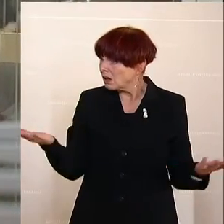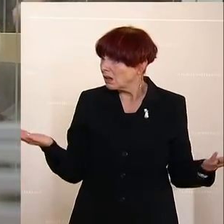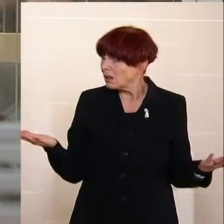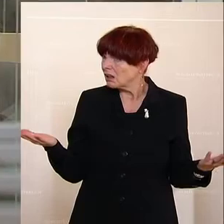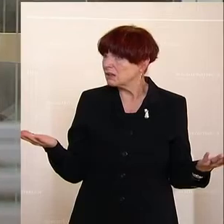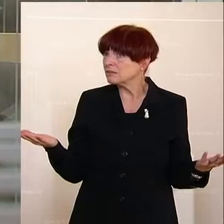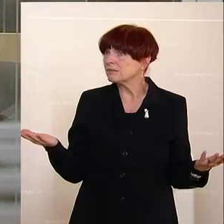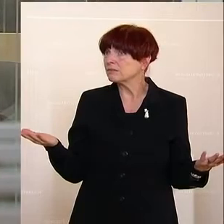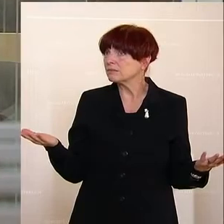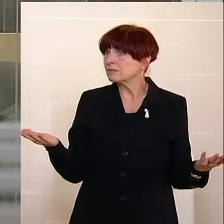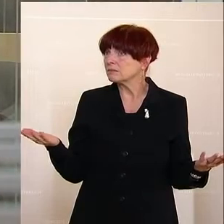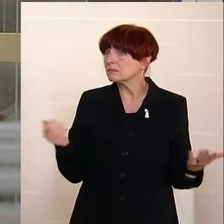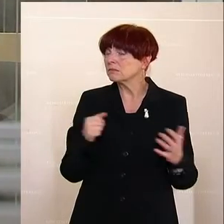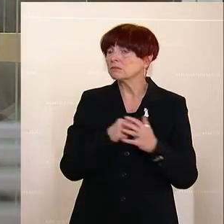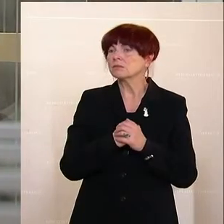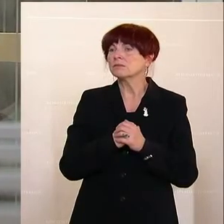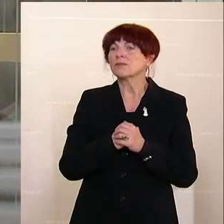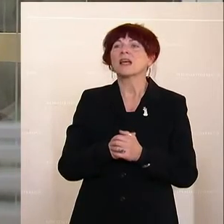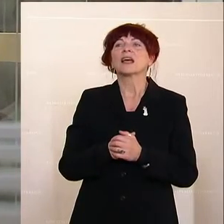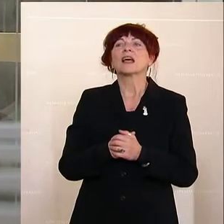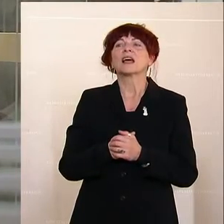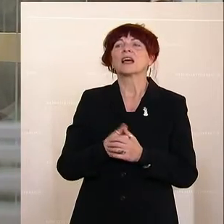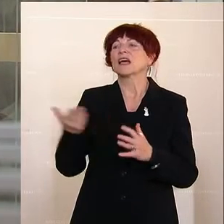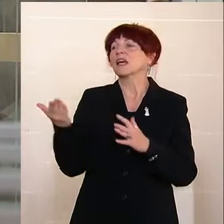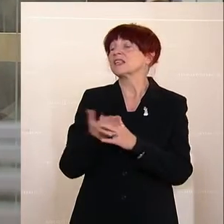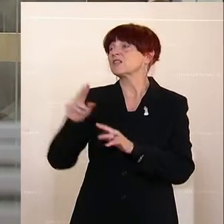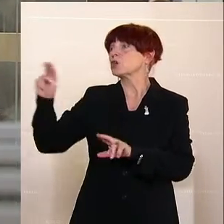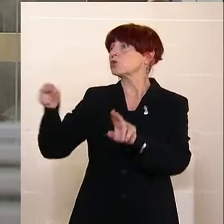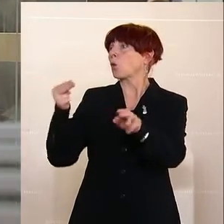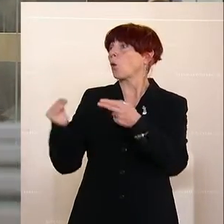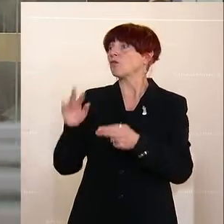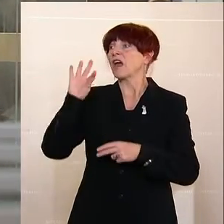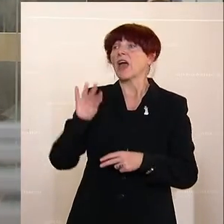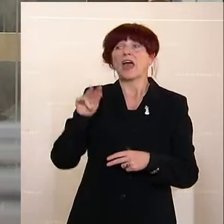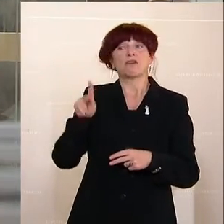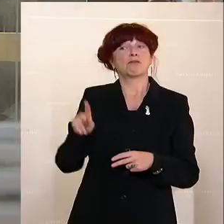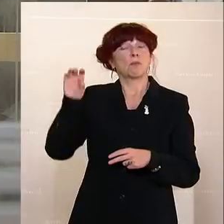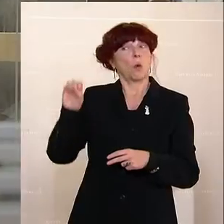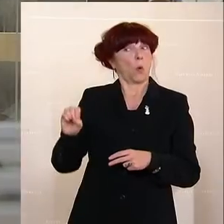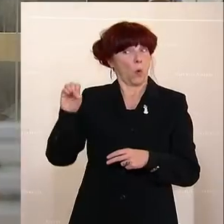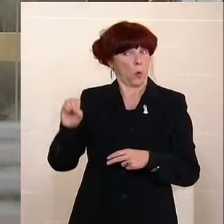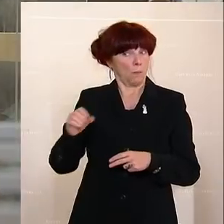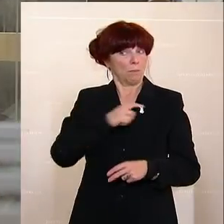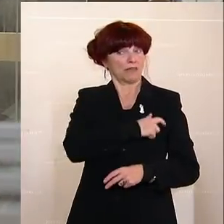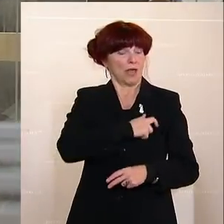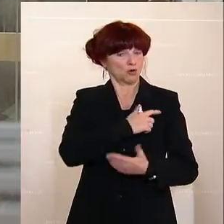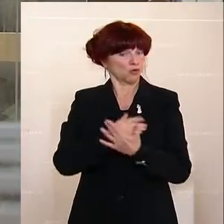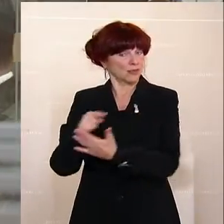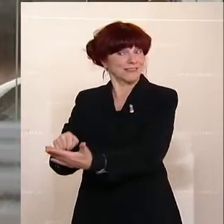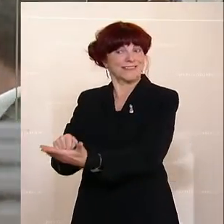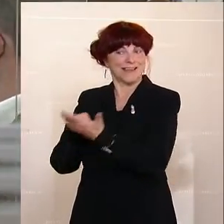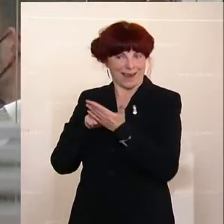Also die Zahl der Zwischenrufe aus der FPÖ-Fraktion zeigt ziemlich deutlich, zu